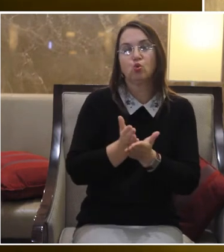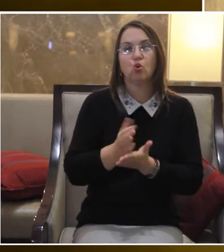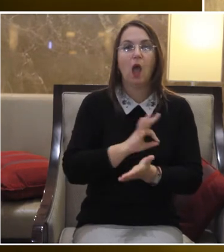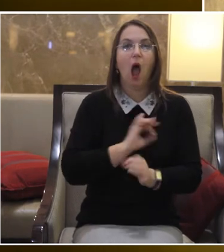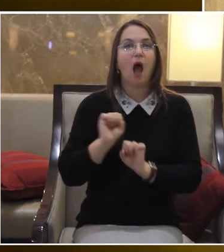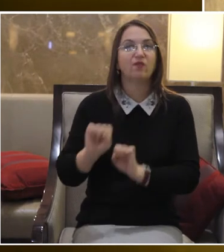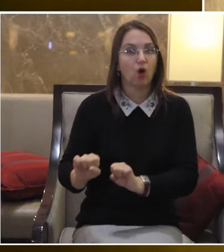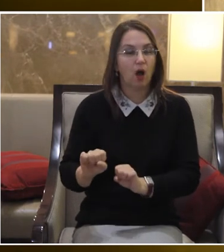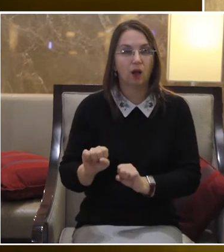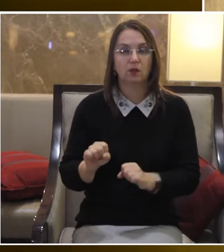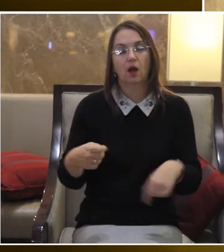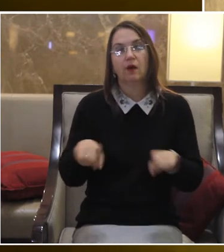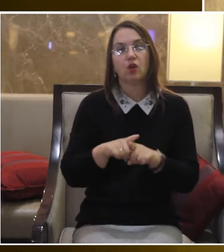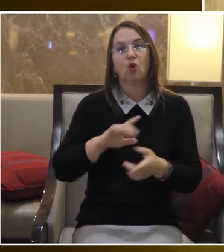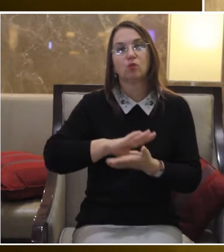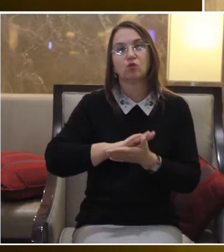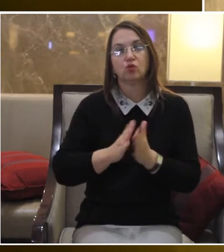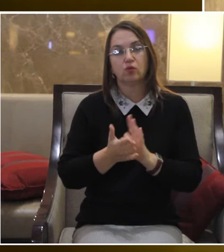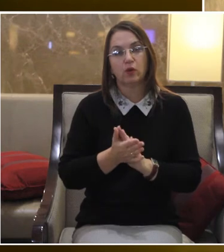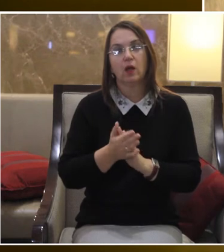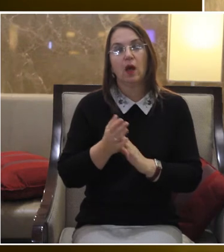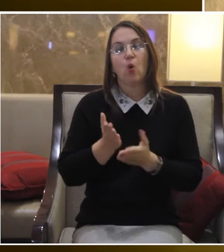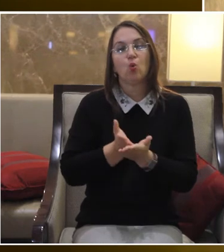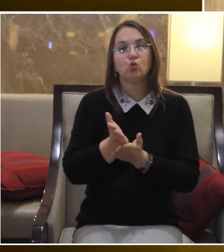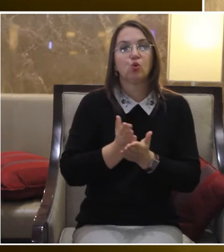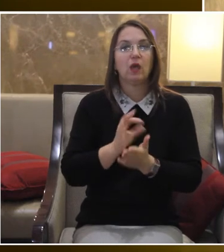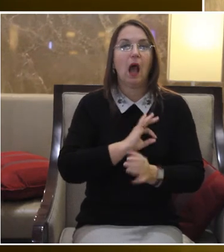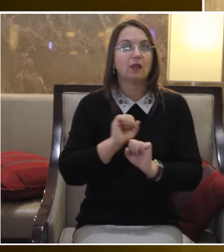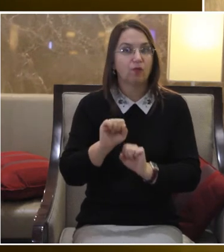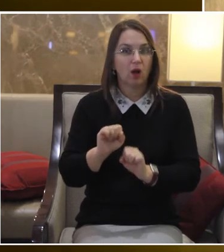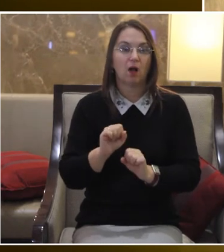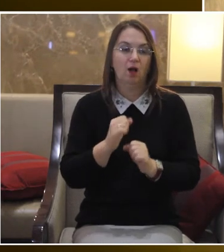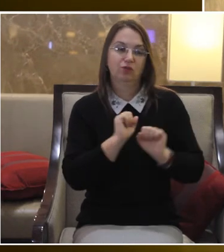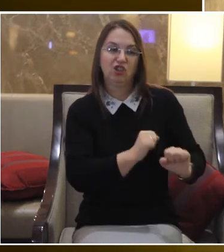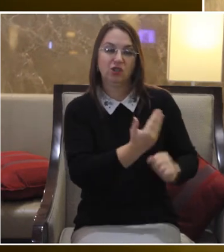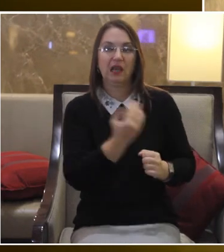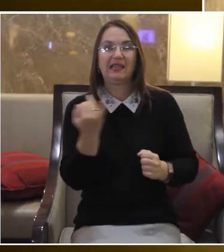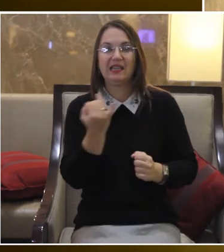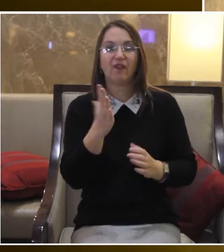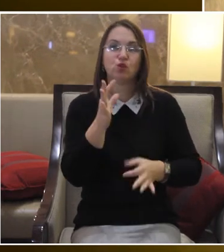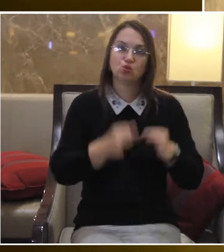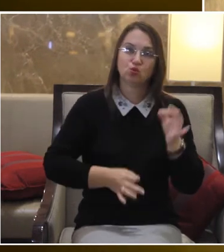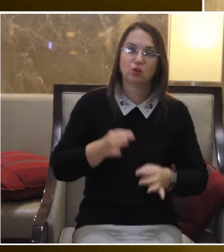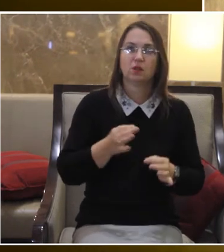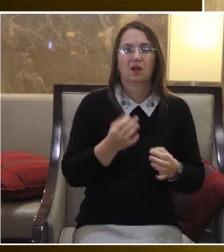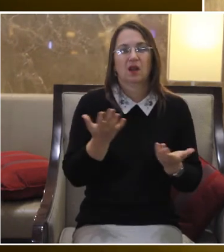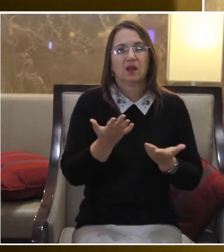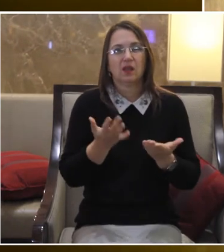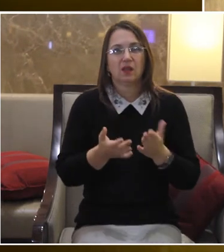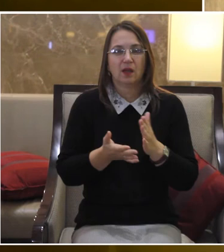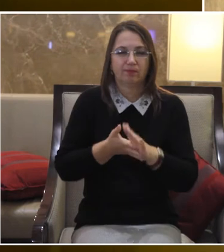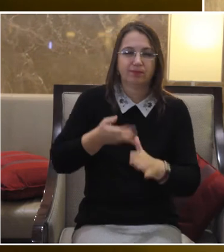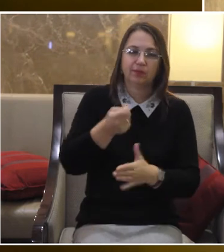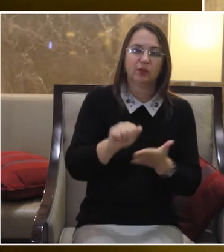ці послуг адвоката, представництво інтересів в судах, складання процесуальних документів, позивних заяв,